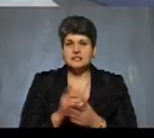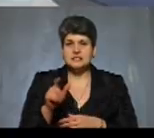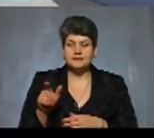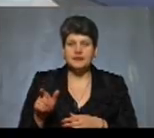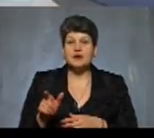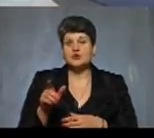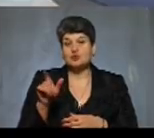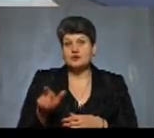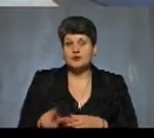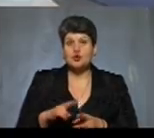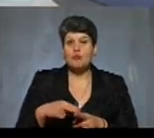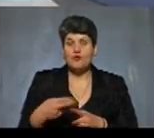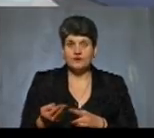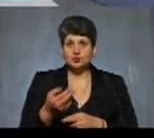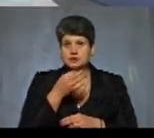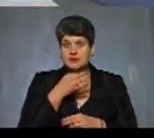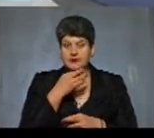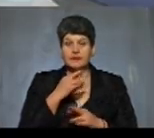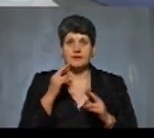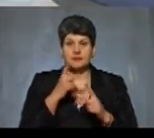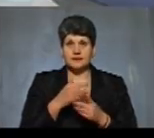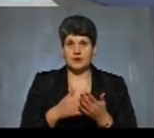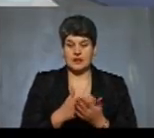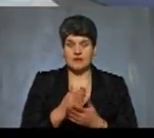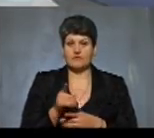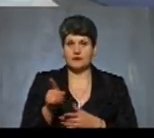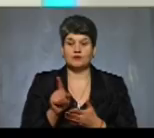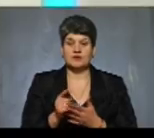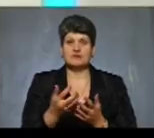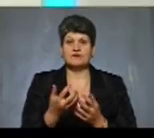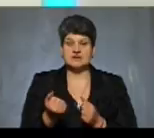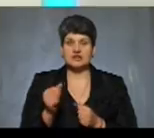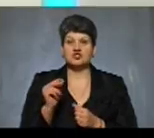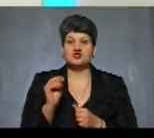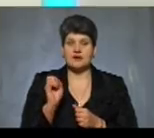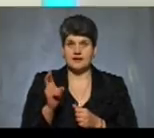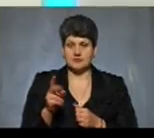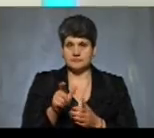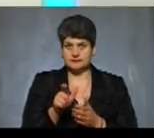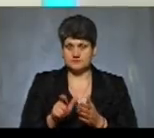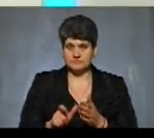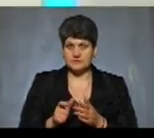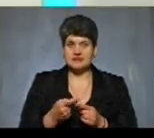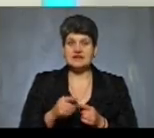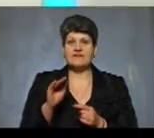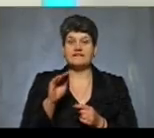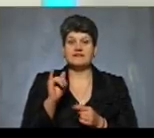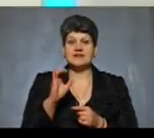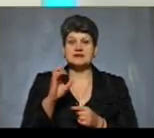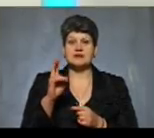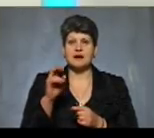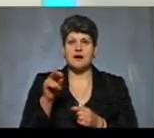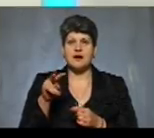щоб повернути лікарський засіб неналежної якості, він має взяти чек. Але цей чек має бути фіскальний чек.